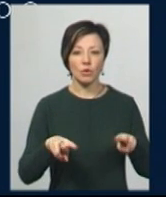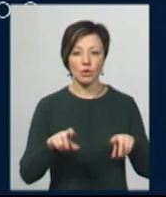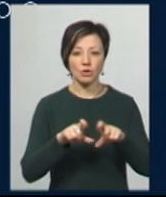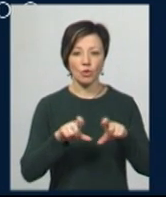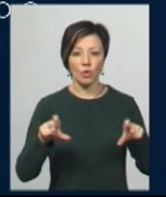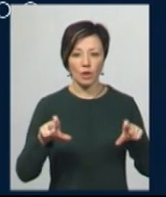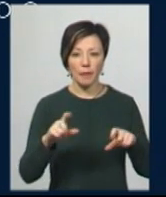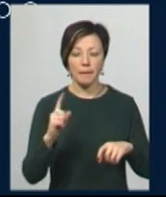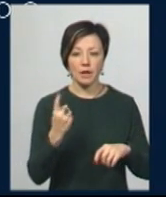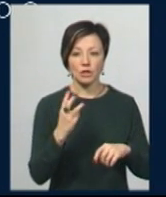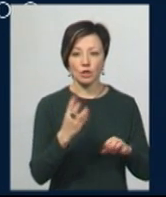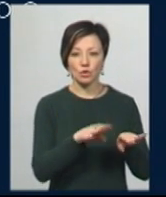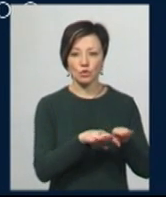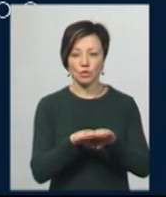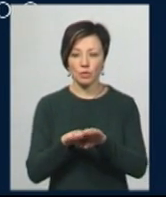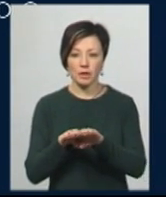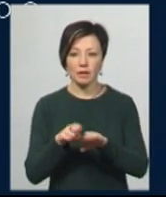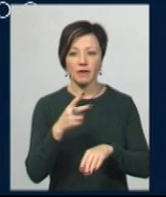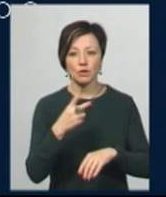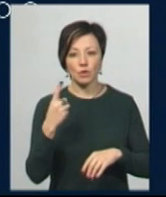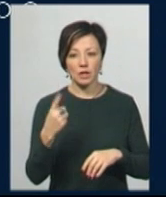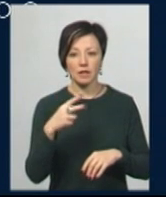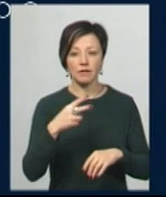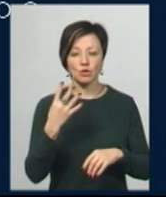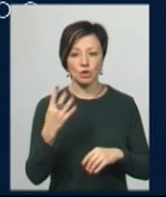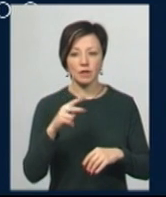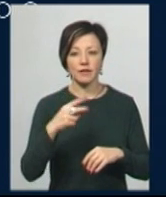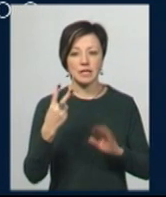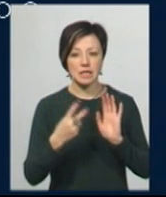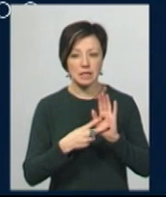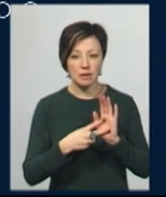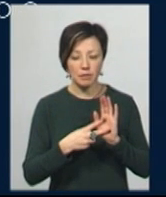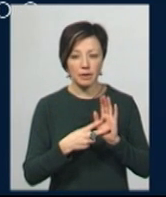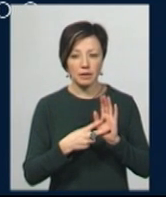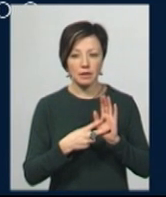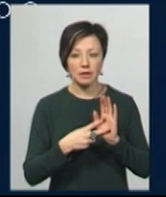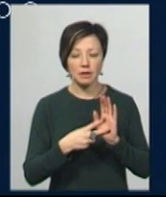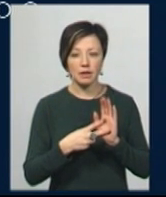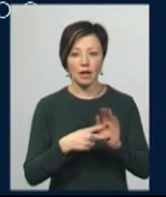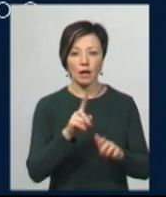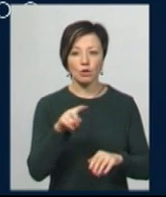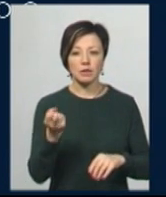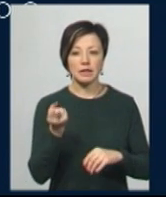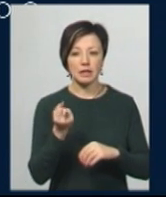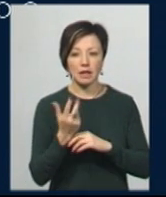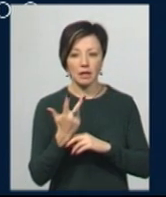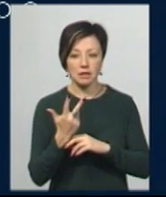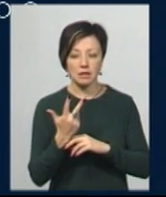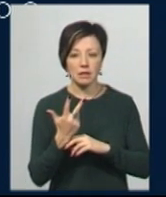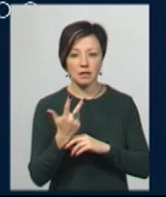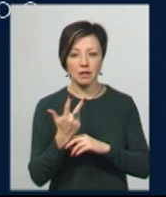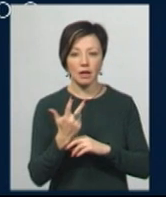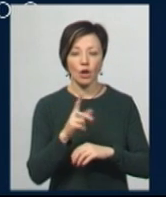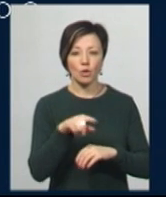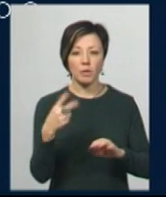загальноосвітні школи 1-3 ступенів номер 21, 24, 27 імені Дмитра Івиха, Номер 13 імені Михайла Чекмана,